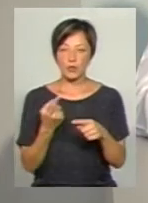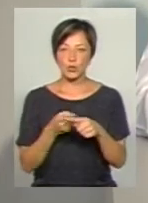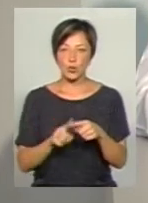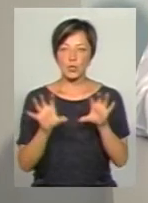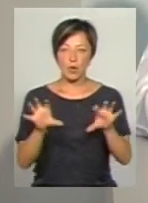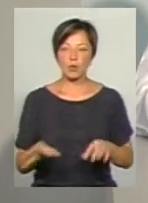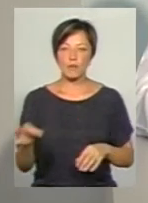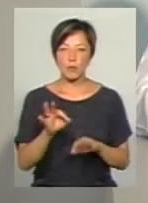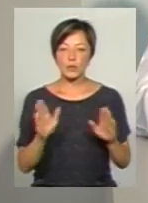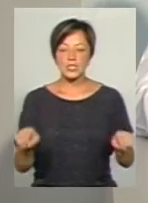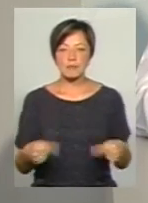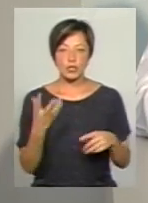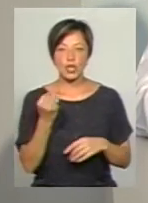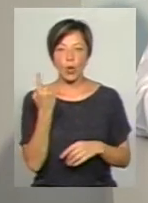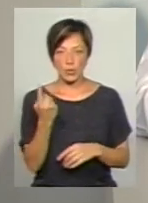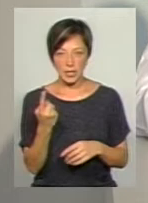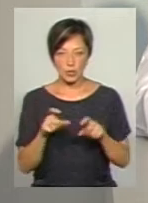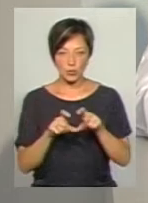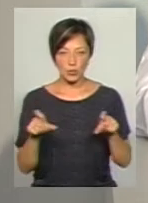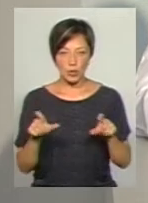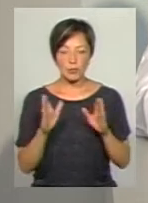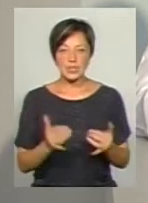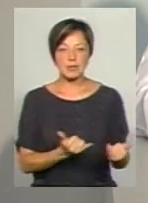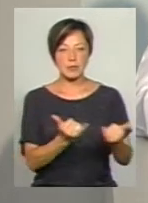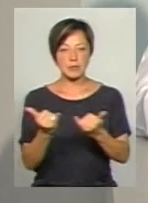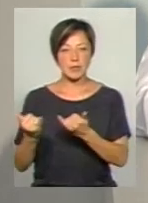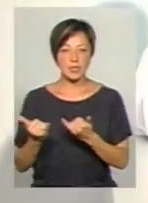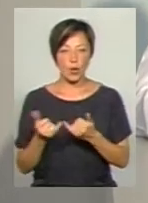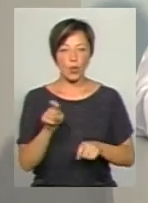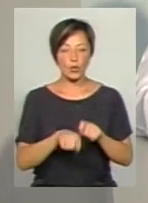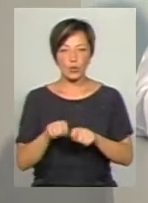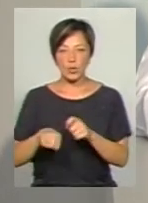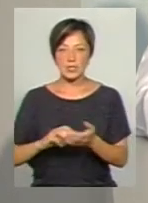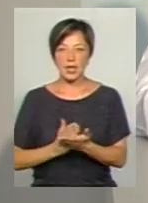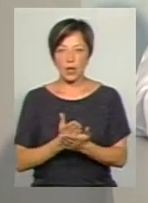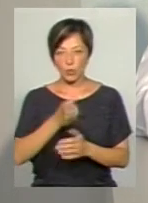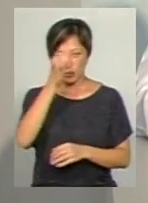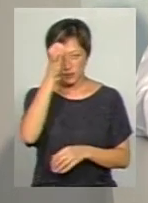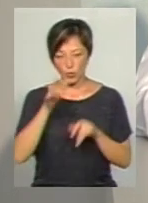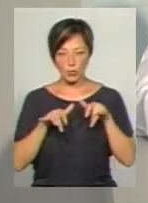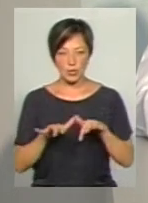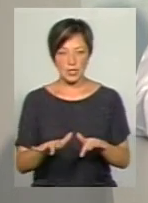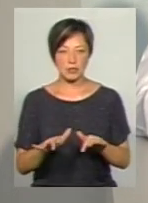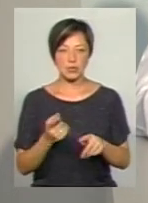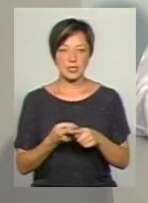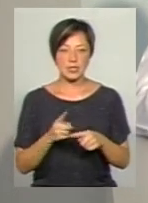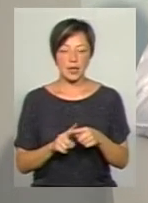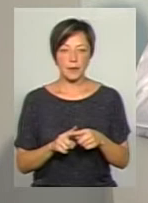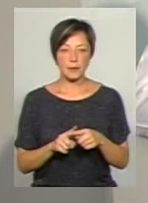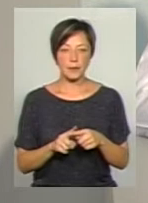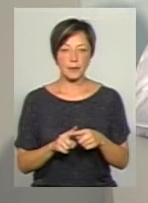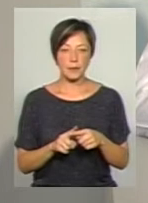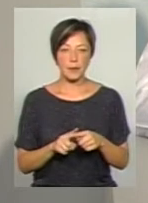закону в області буде створено ще одна структура, яка буде забезпечувати контроль за якістю освітнього процесу. Це